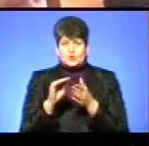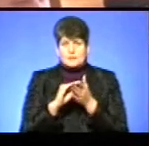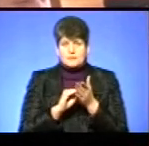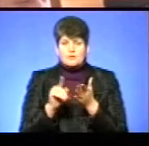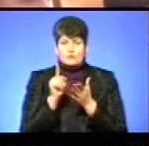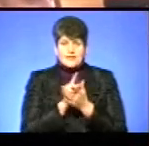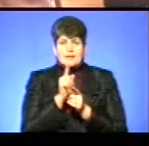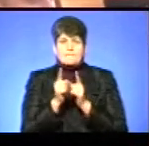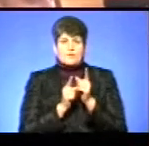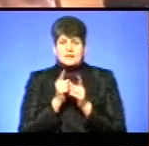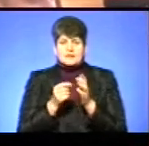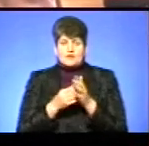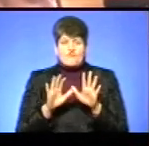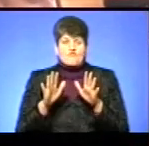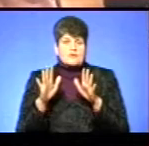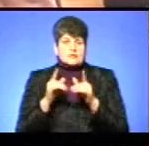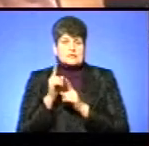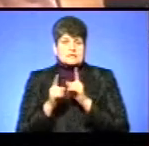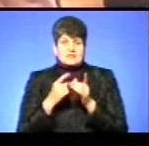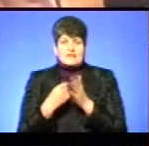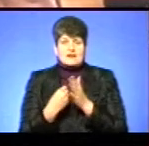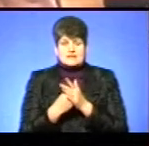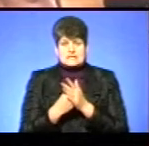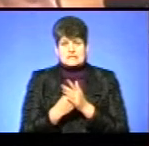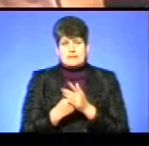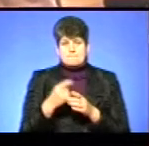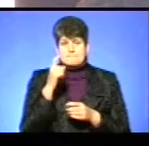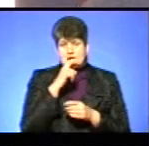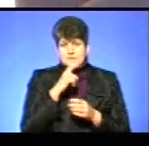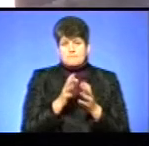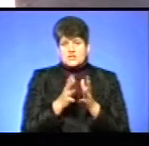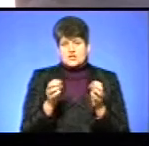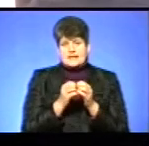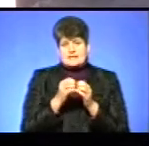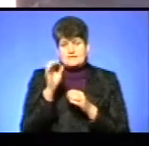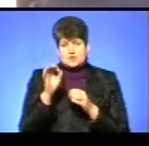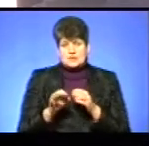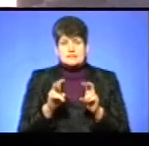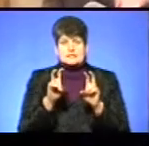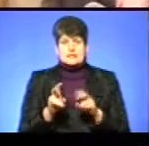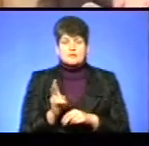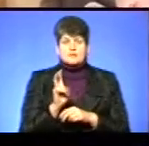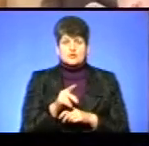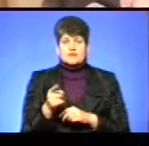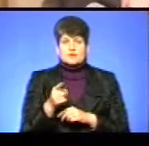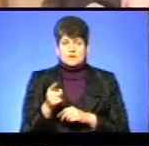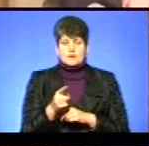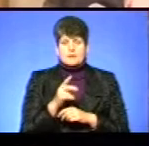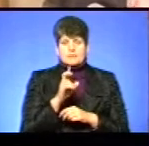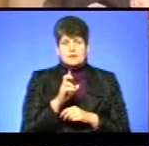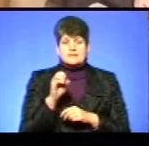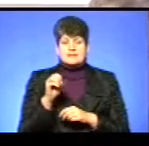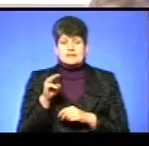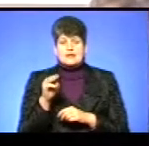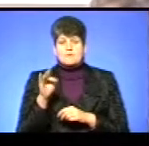поміняти тариф у випадку зміни вартості палива більше, як на 10%. На засідання прийшов тернополянин Богдан Тернуруда.